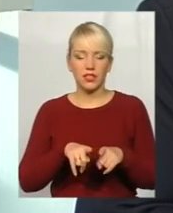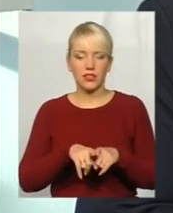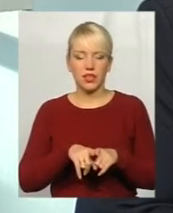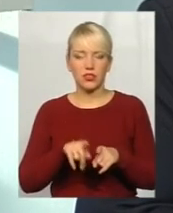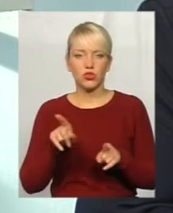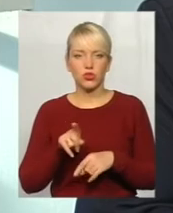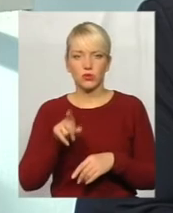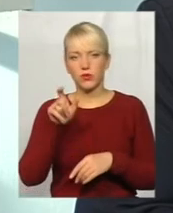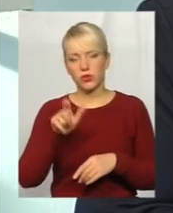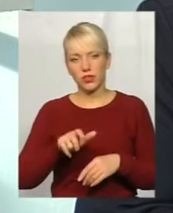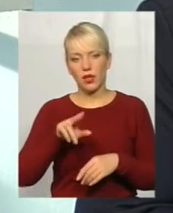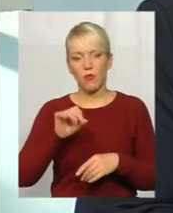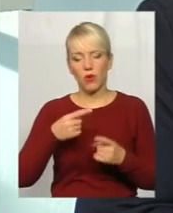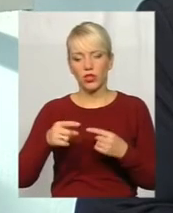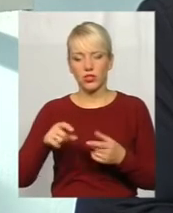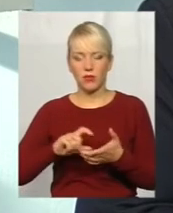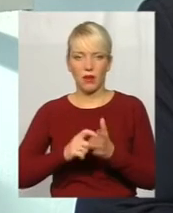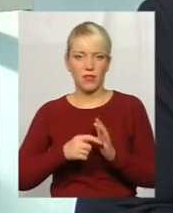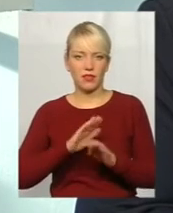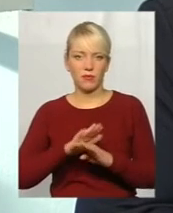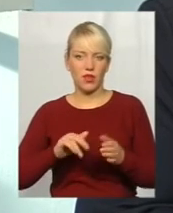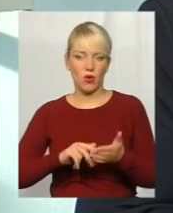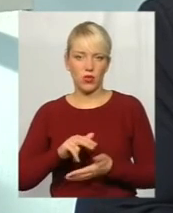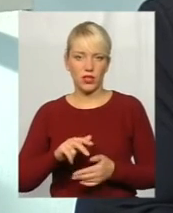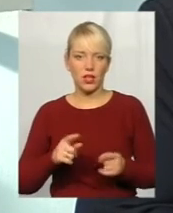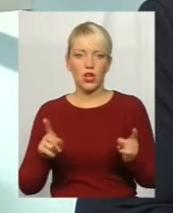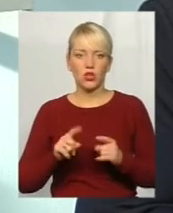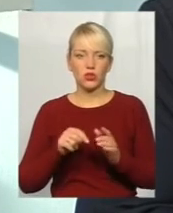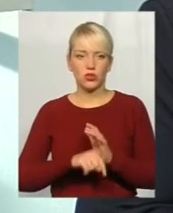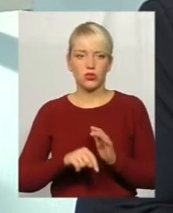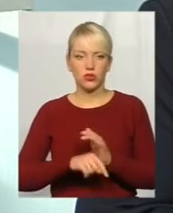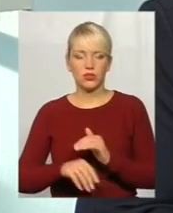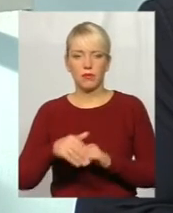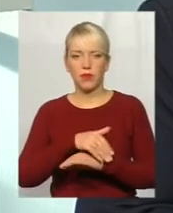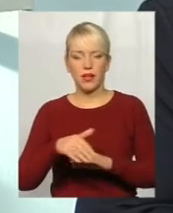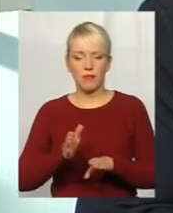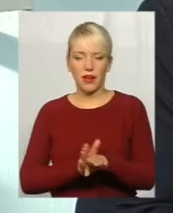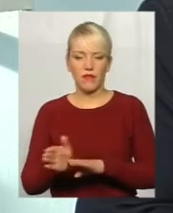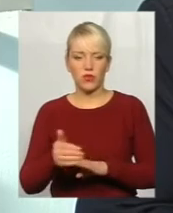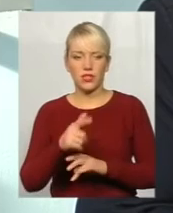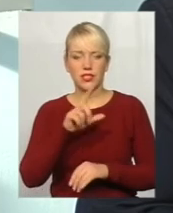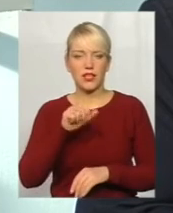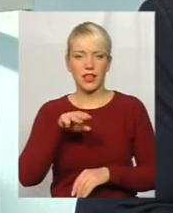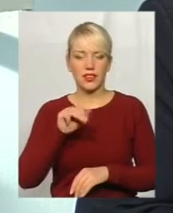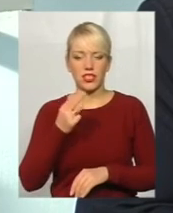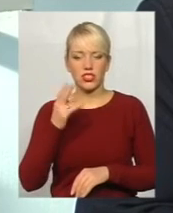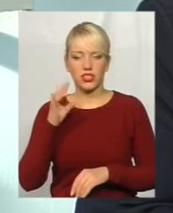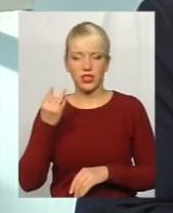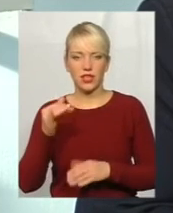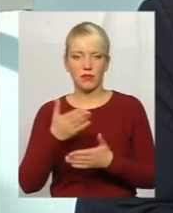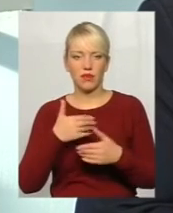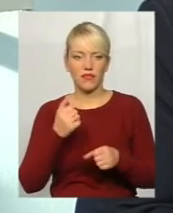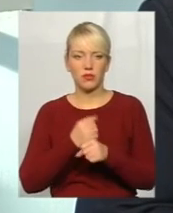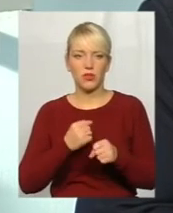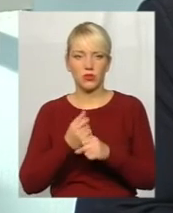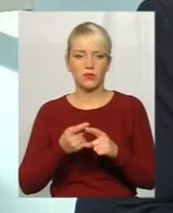людина по інших кабінетах не ходила. Що стосується вулиці Чеперевулка Затишної, ми відпрацюємо це